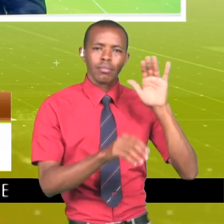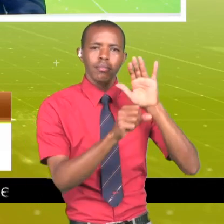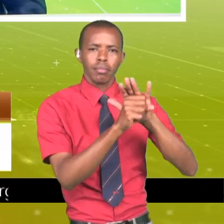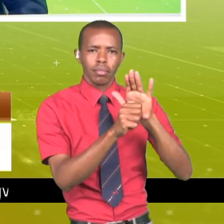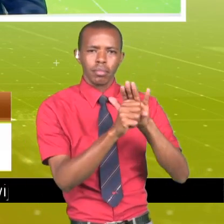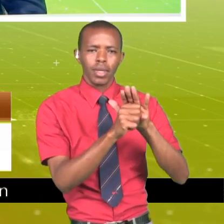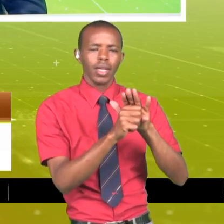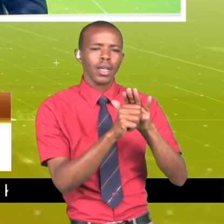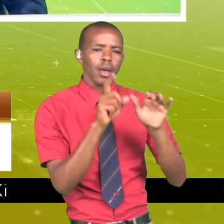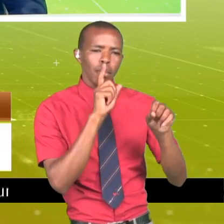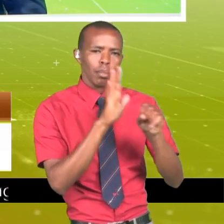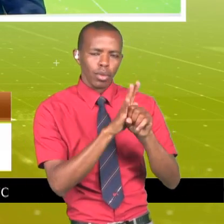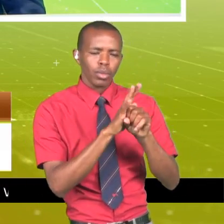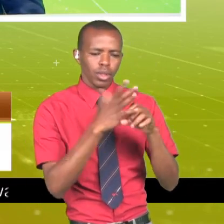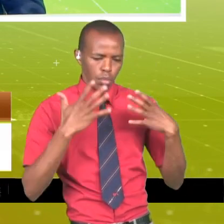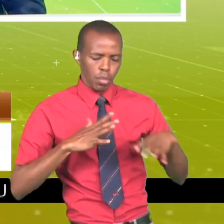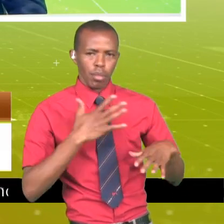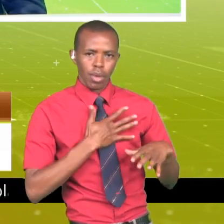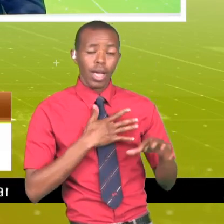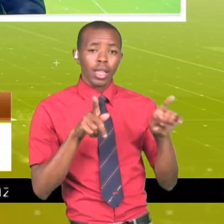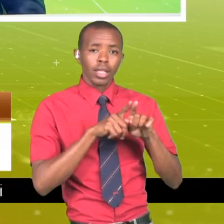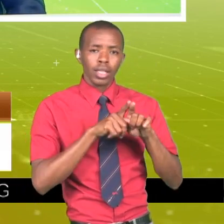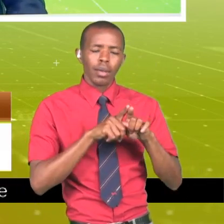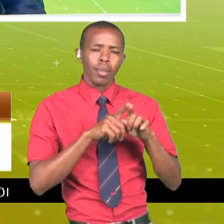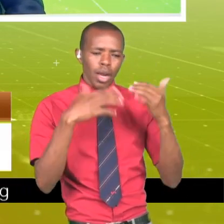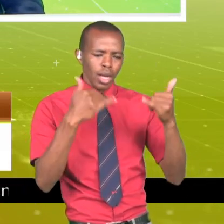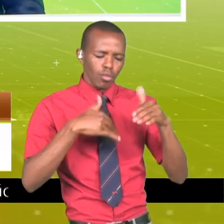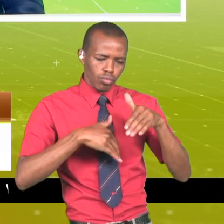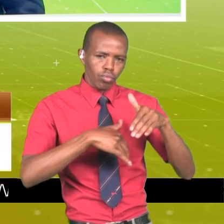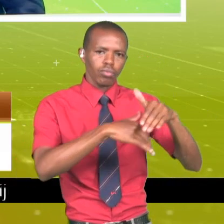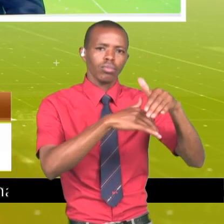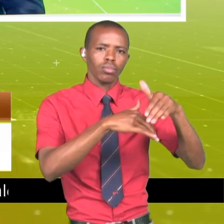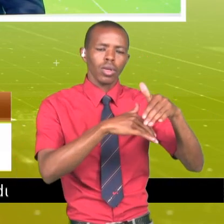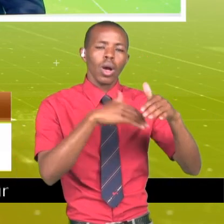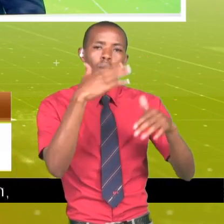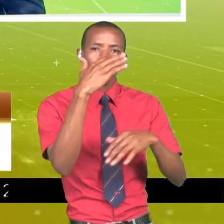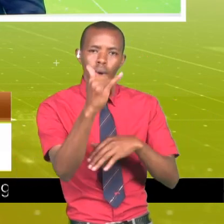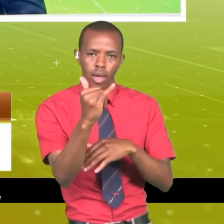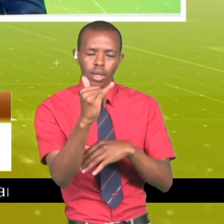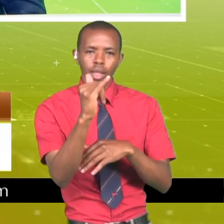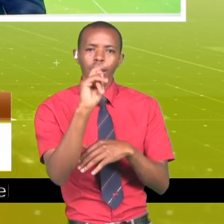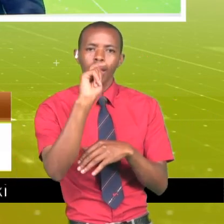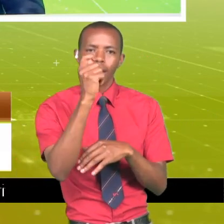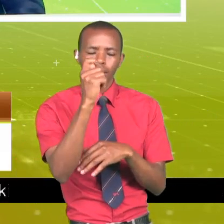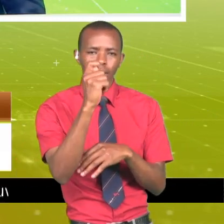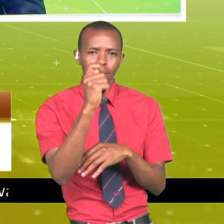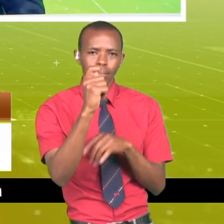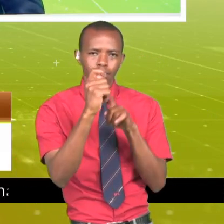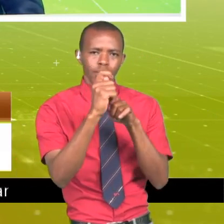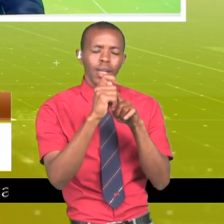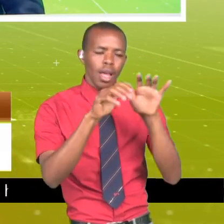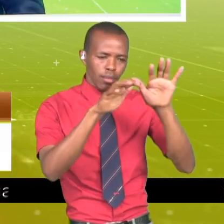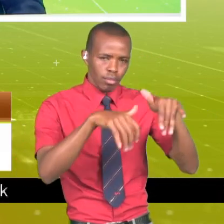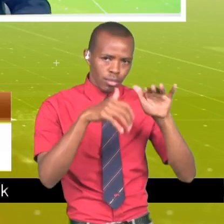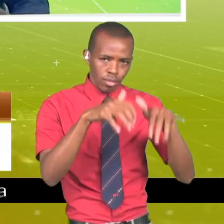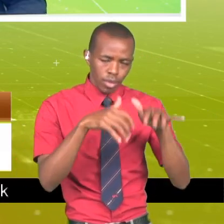niliwakikishia wanainchu wangu. Na yale ambayo pia saizi nafuatilia sababu. Katika taifa hili la Kenya kilimu na